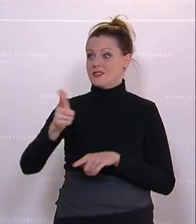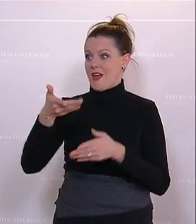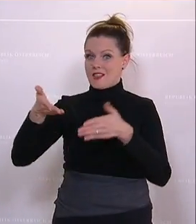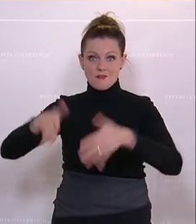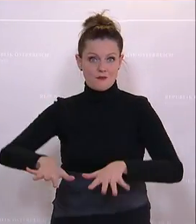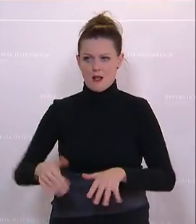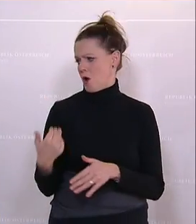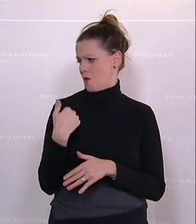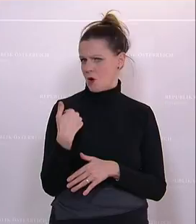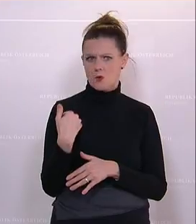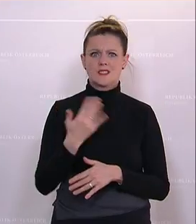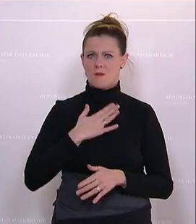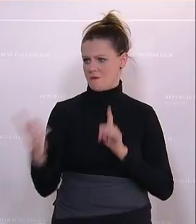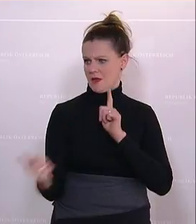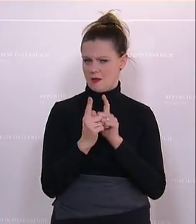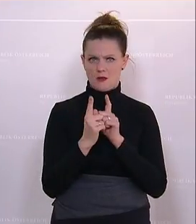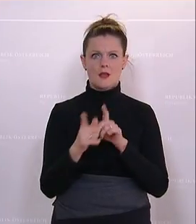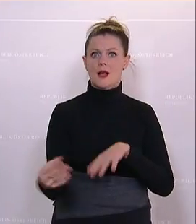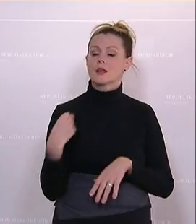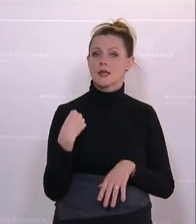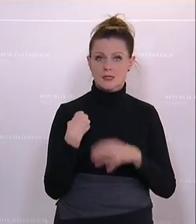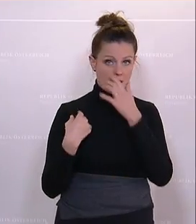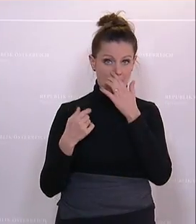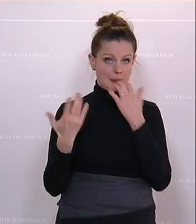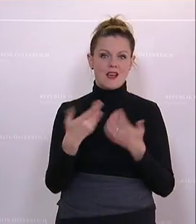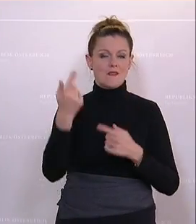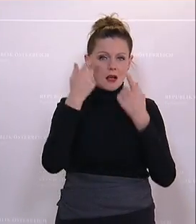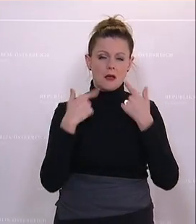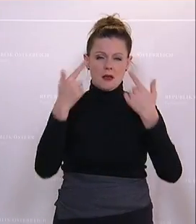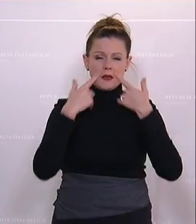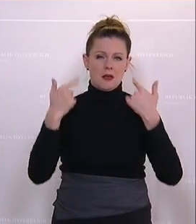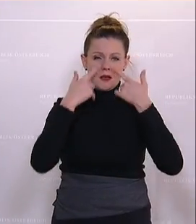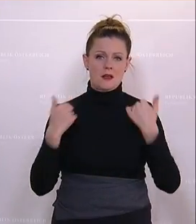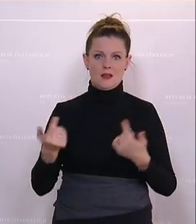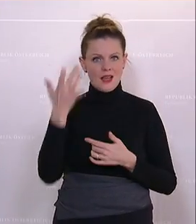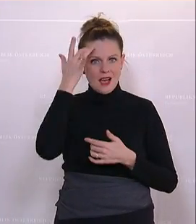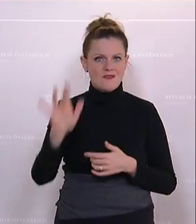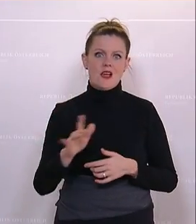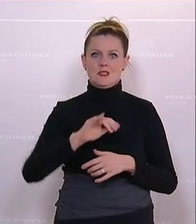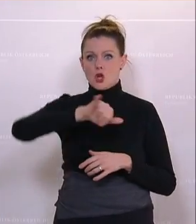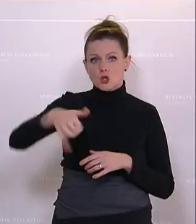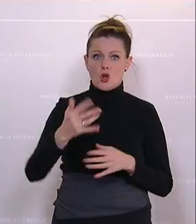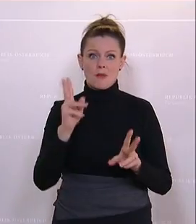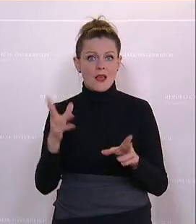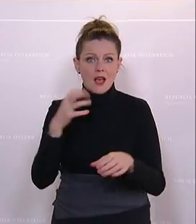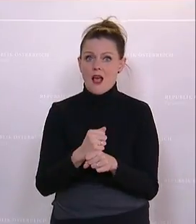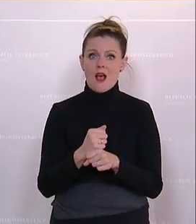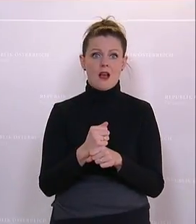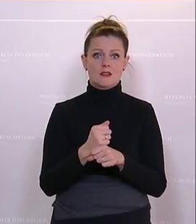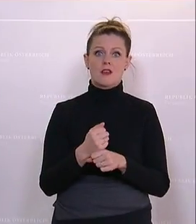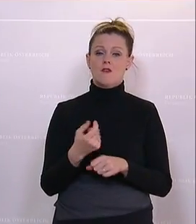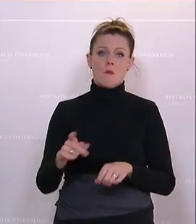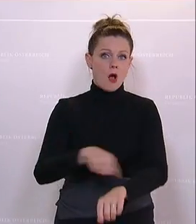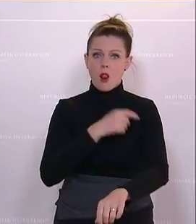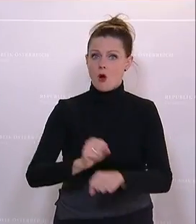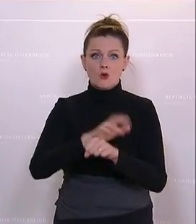Damen und Herren, der ist erst vor kurzem bei mir gewesen, der gesagt hat, er hat geweint wird, aber er hat er weiß nicht, ob er sich seinen Job weiterholen kann. Heute ist er gesagt, er hat langgekommen.